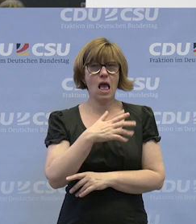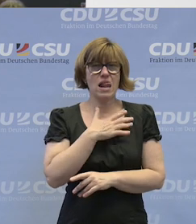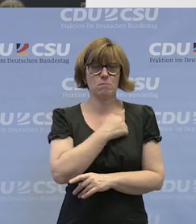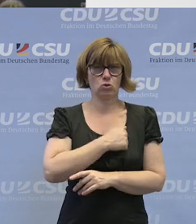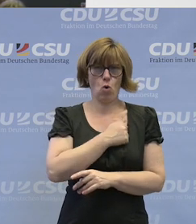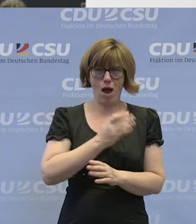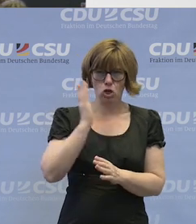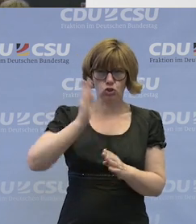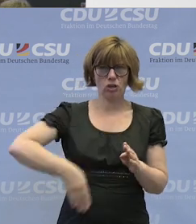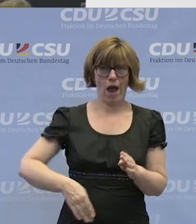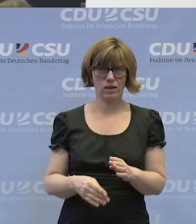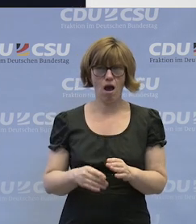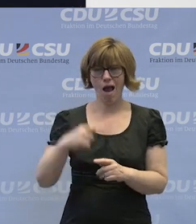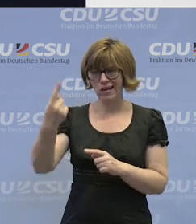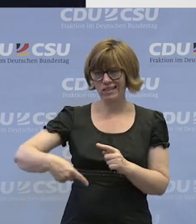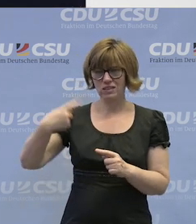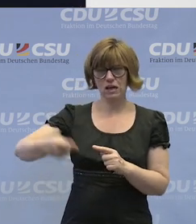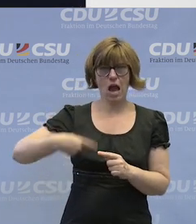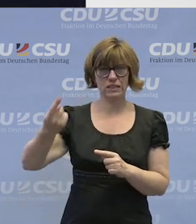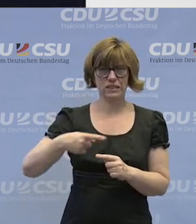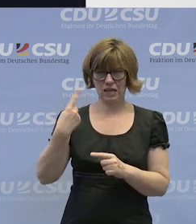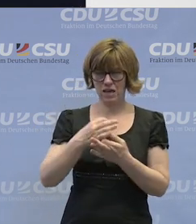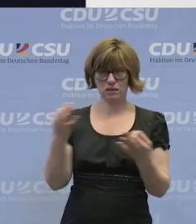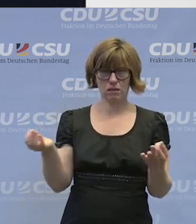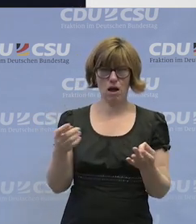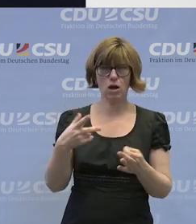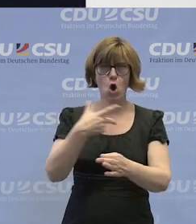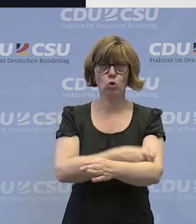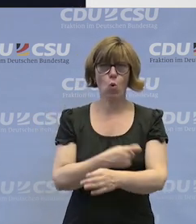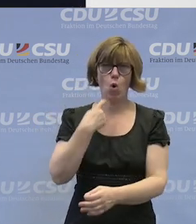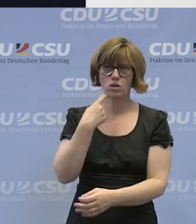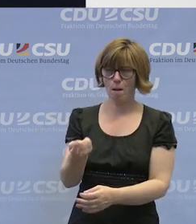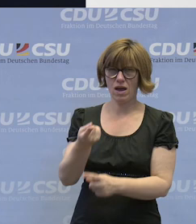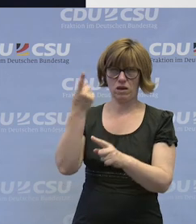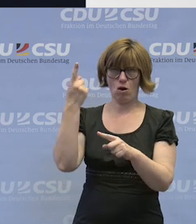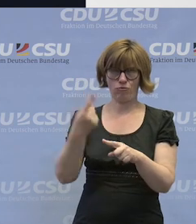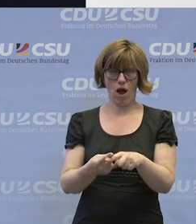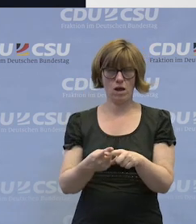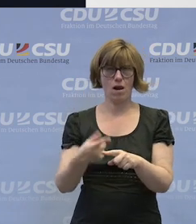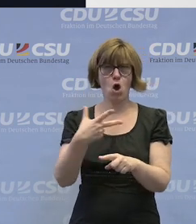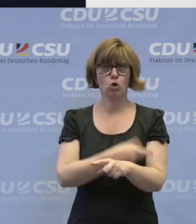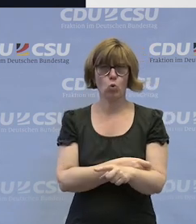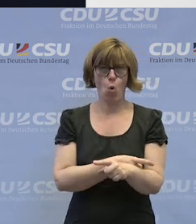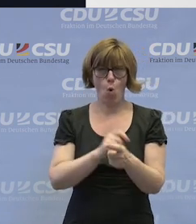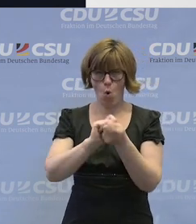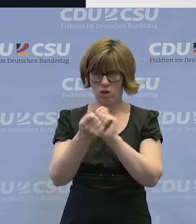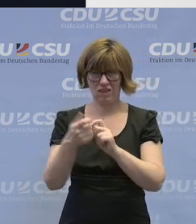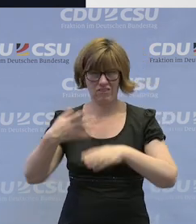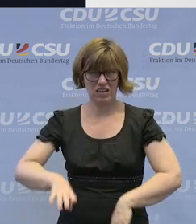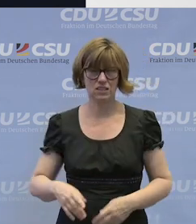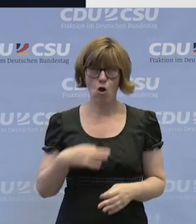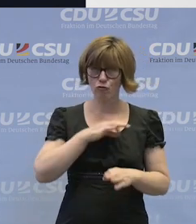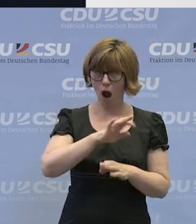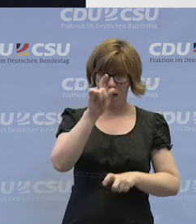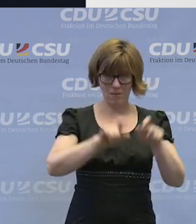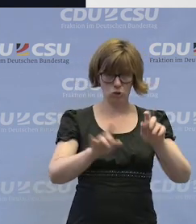hat und Schreiner ist und an der Kreissäge am nächsten Tag steht? Was passiert denn mit dem Drogenabhängigen, der auf einmal drogenabhängig geworden ist? Wollen wir jetzt für